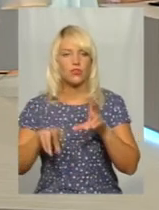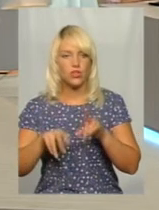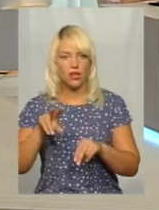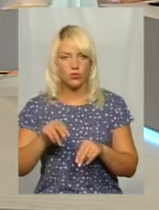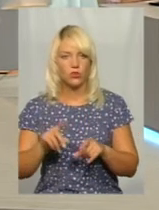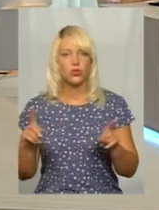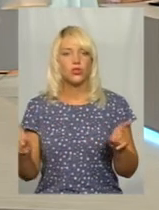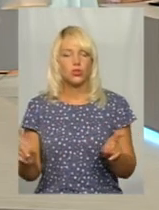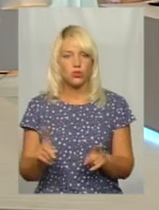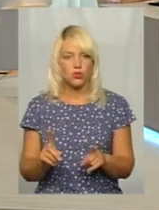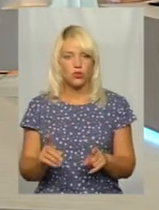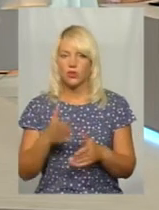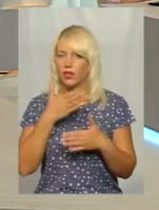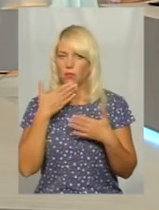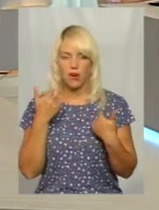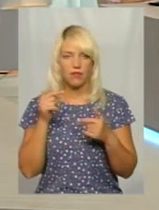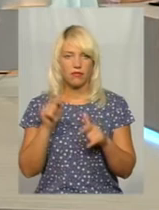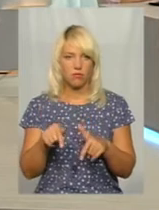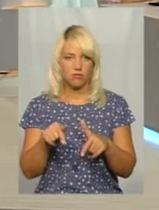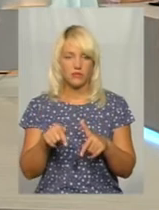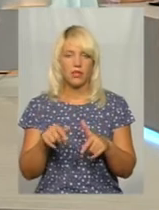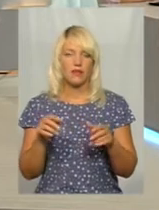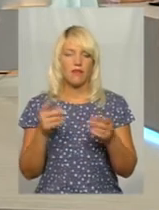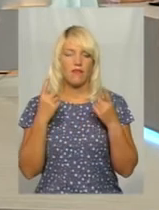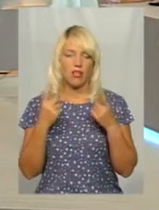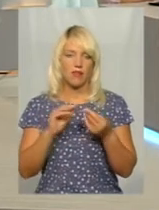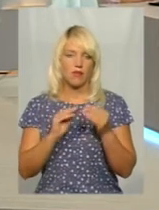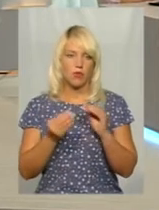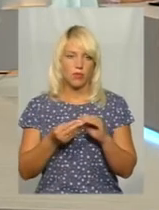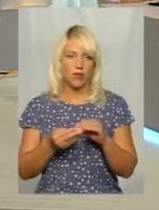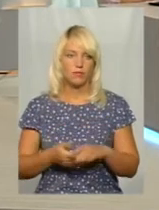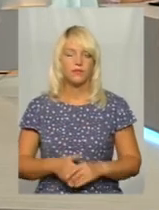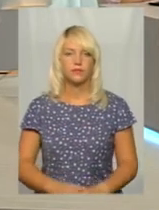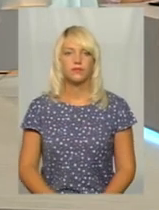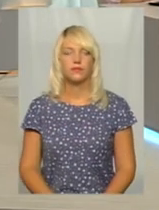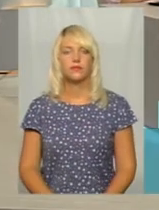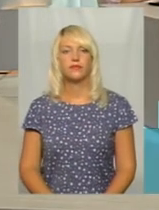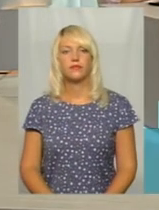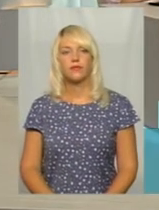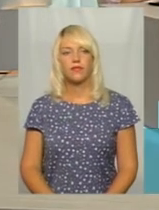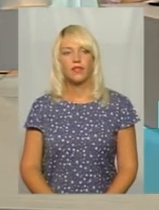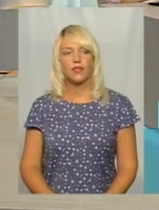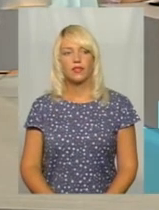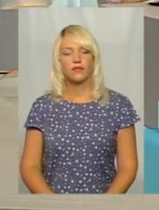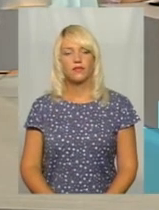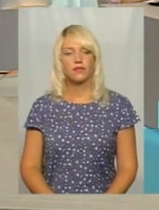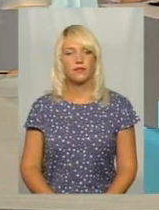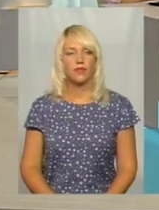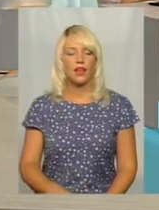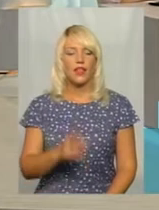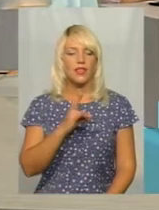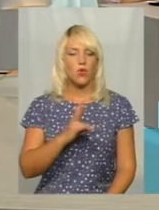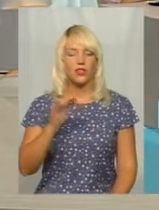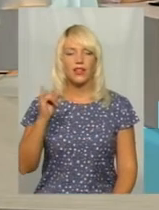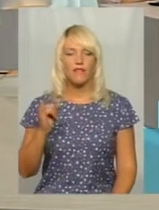немає там великих проблем, в цьому немає. Пані Неоніла Івасюк